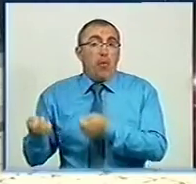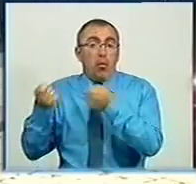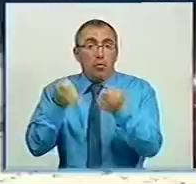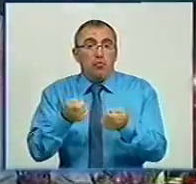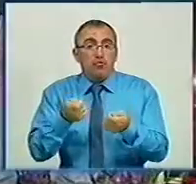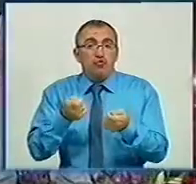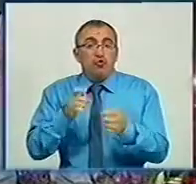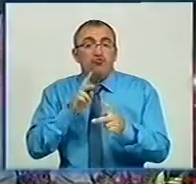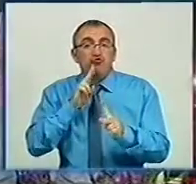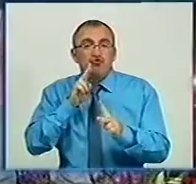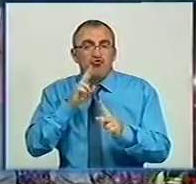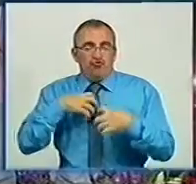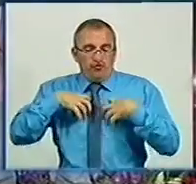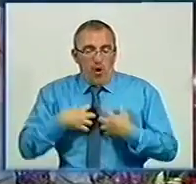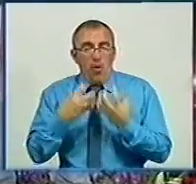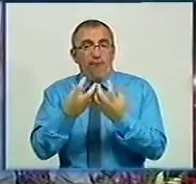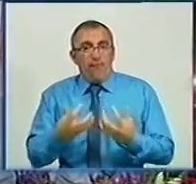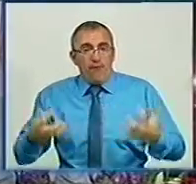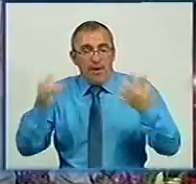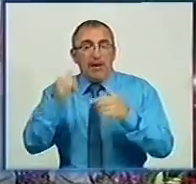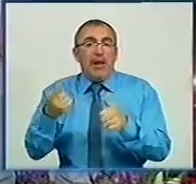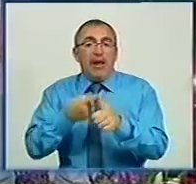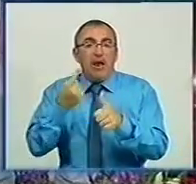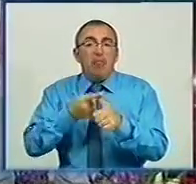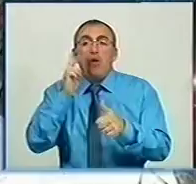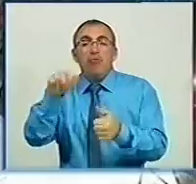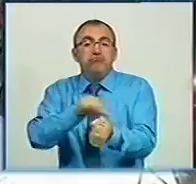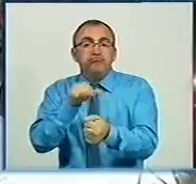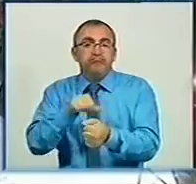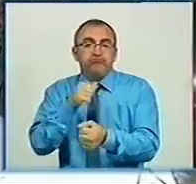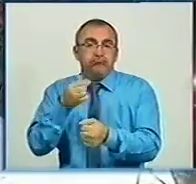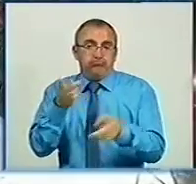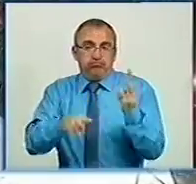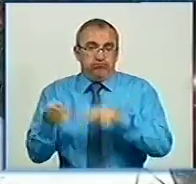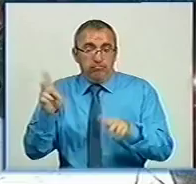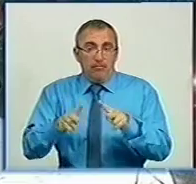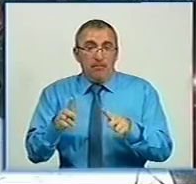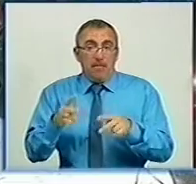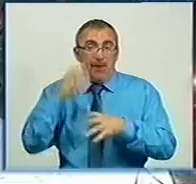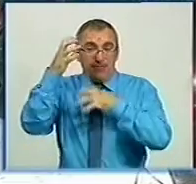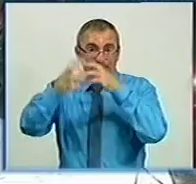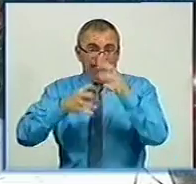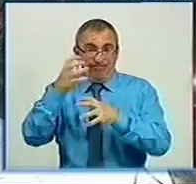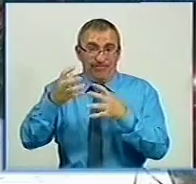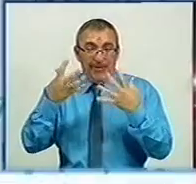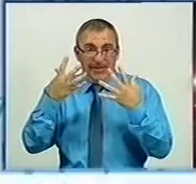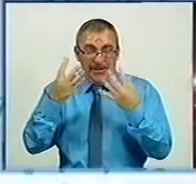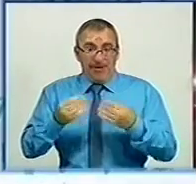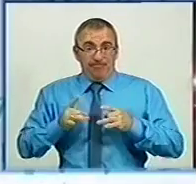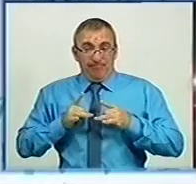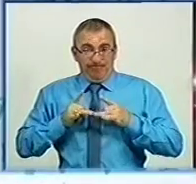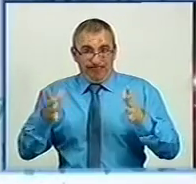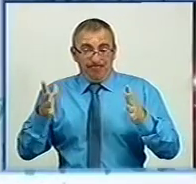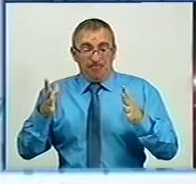жалобний війнок і плакат з іменами наркозалежних, які померли. У Всесвітній вшанування пам'яті жертв війни з наркотиками